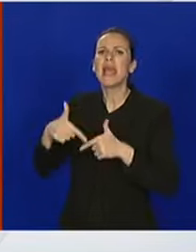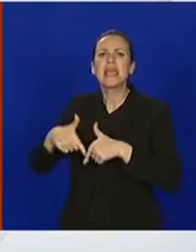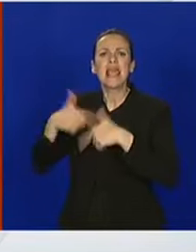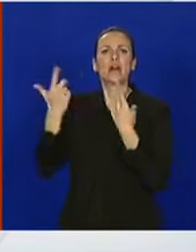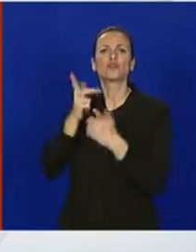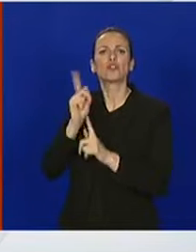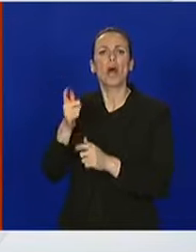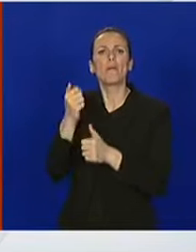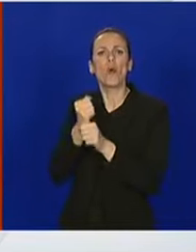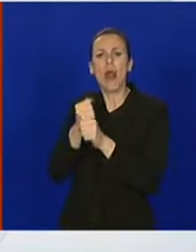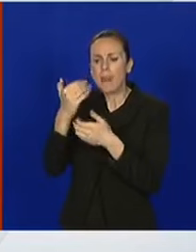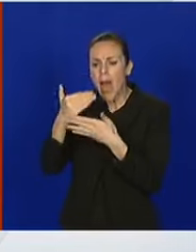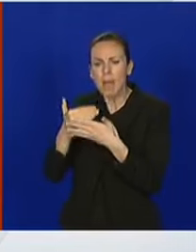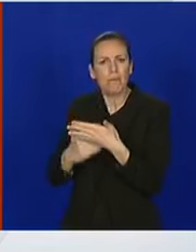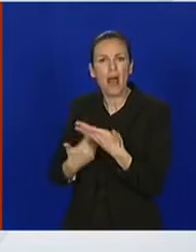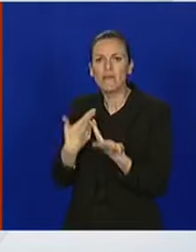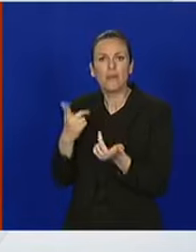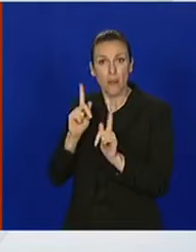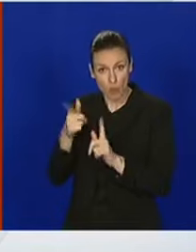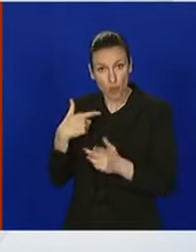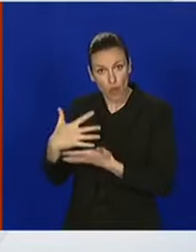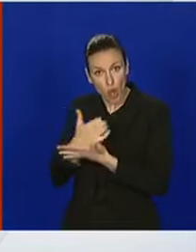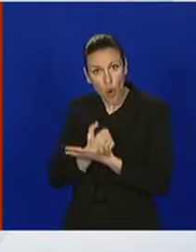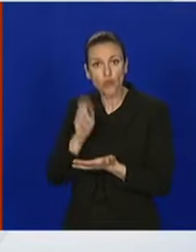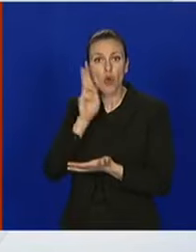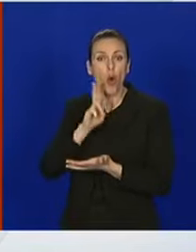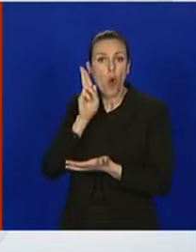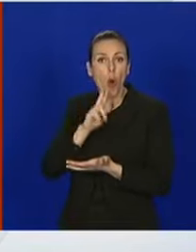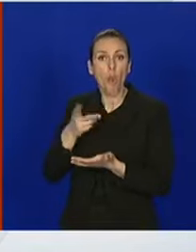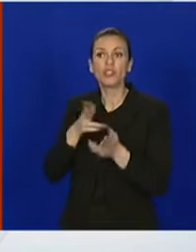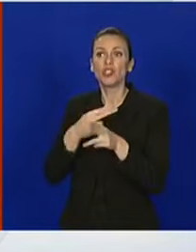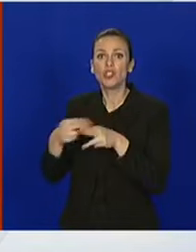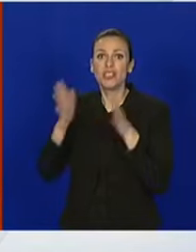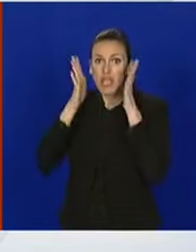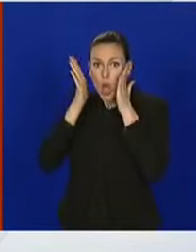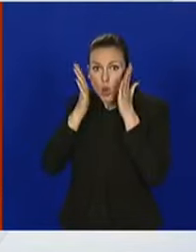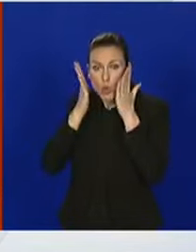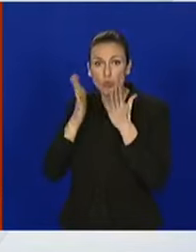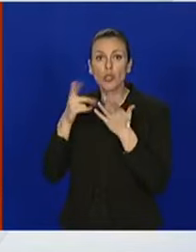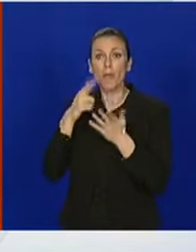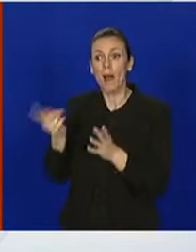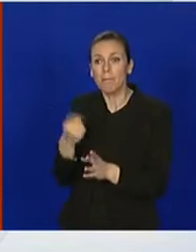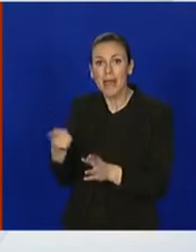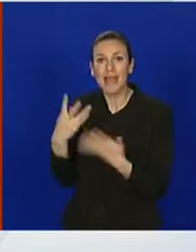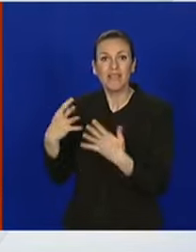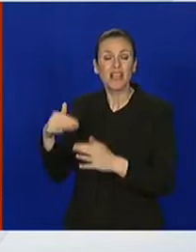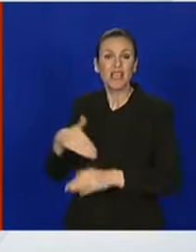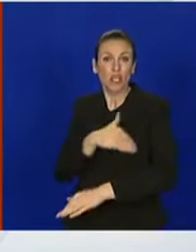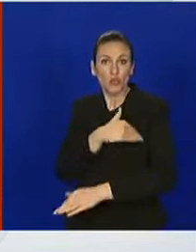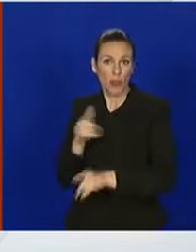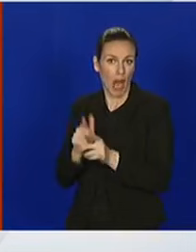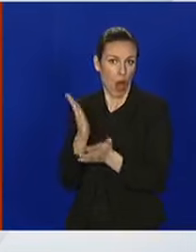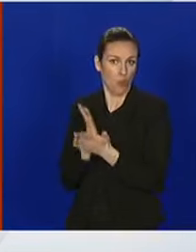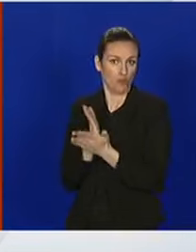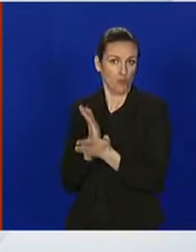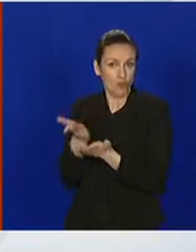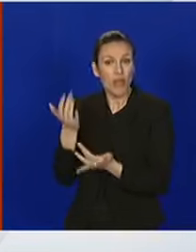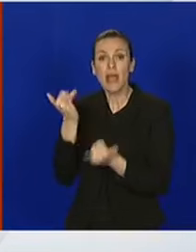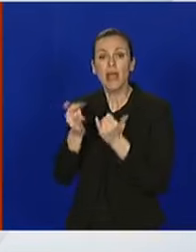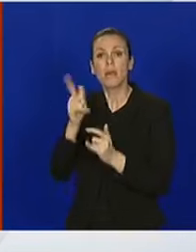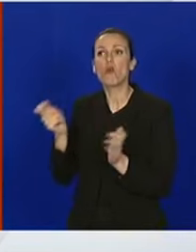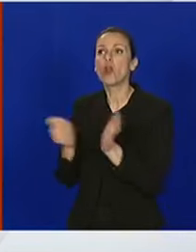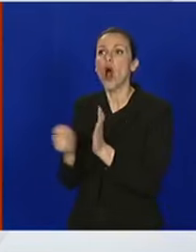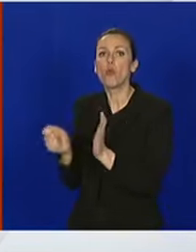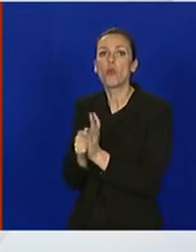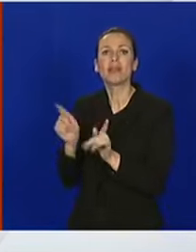sve moraju napraviti. Dakle, mogu li koristiti obične čiste ručnike, pa ih prati na 90 stupnjima, kako to inače rade, ili moraju nabavljati